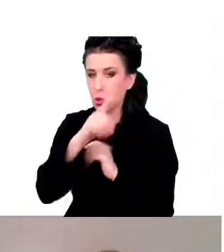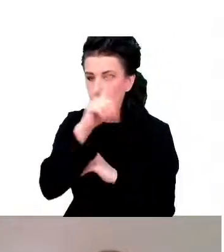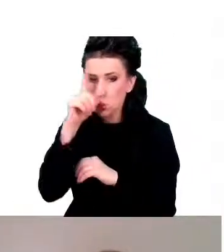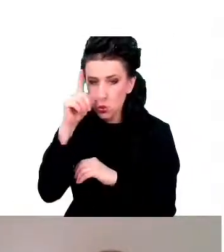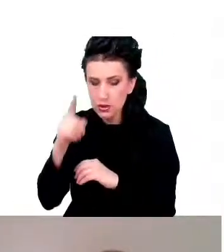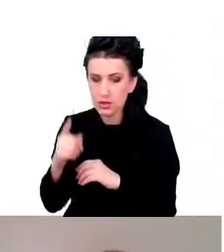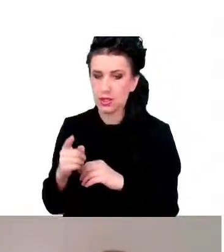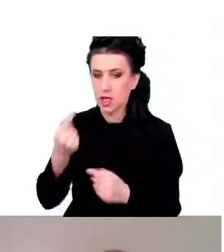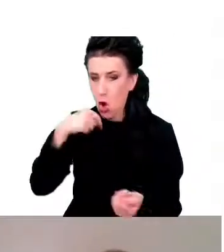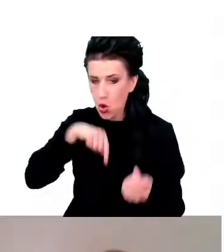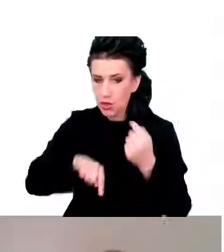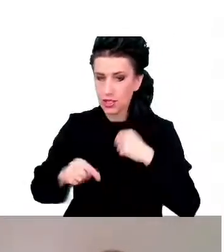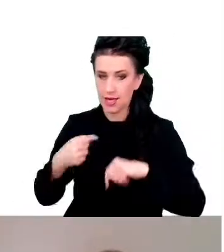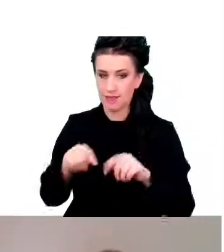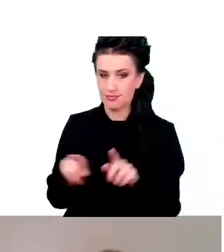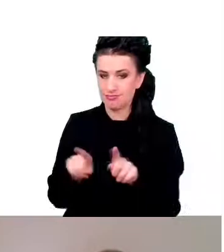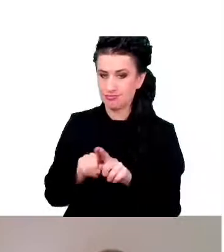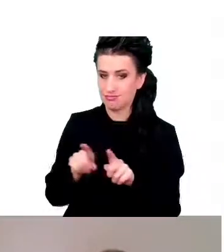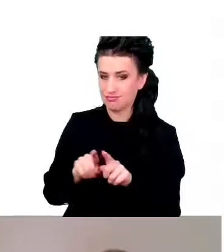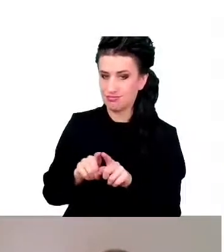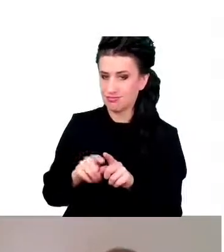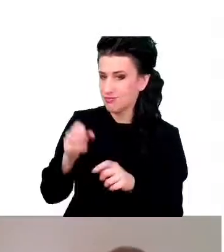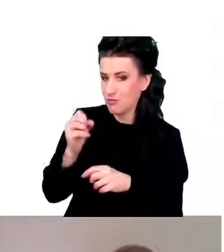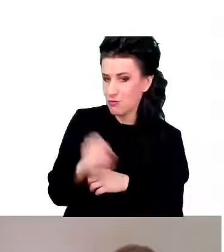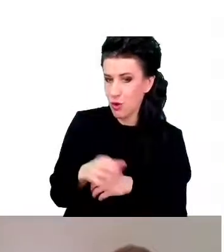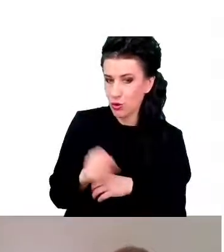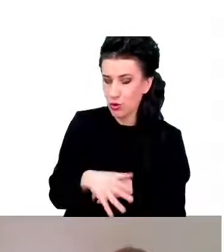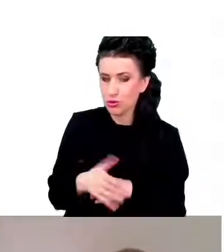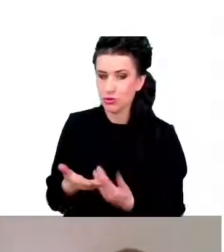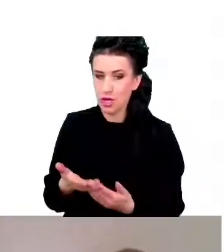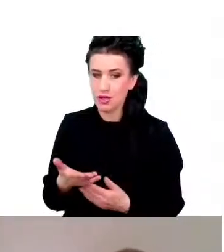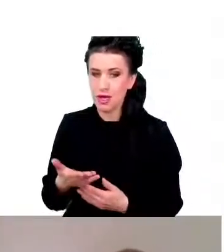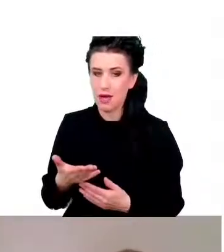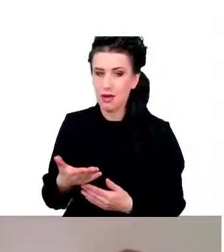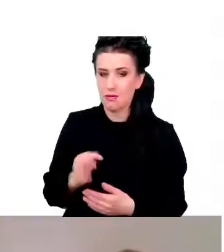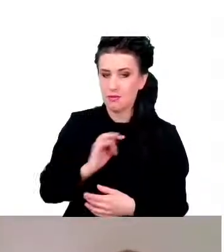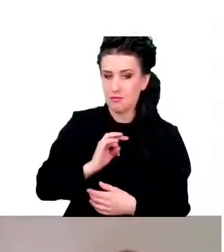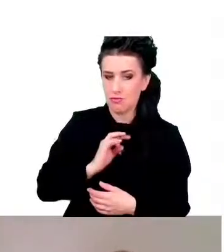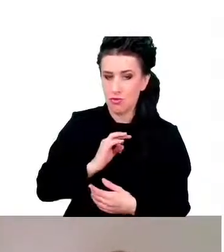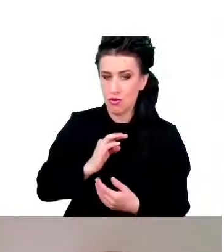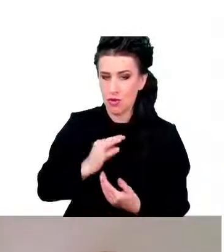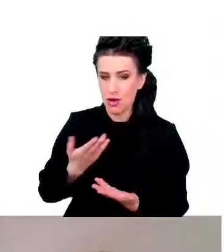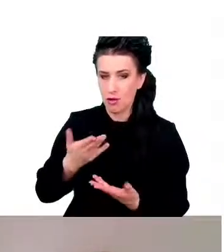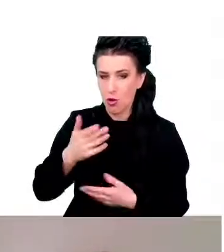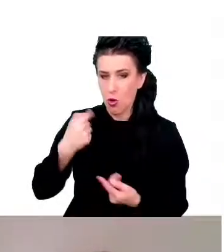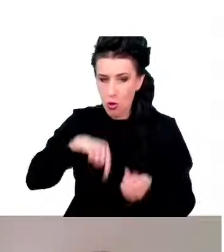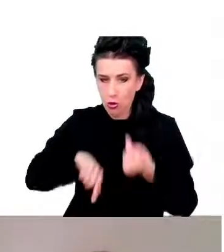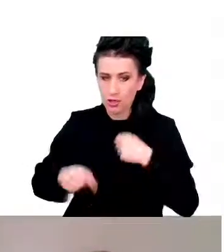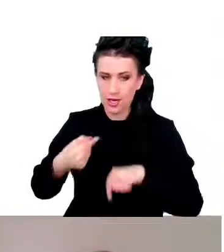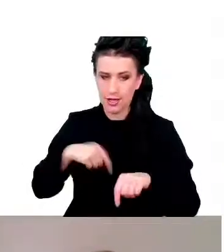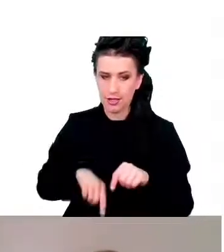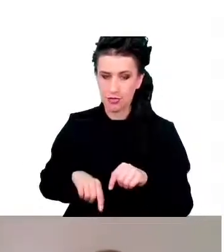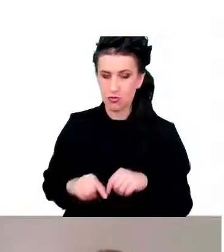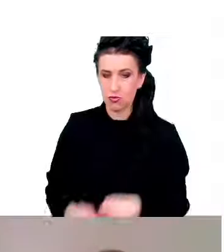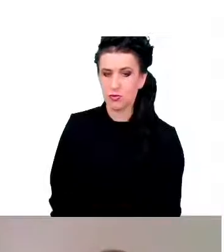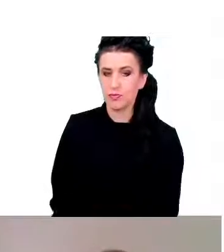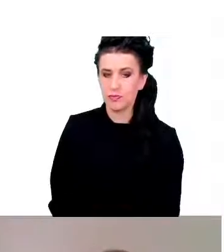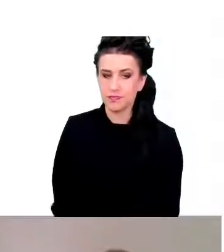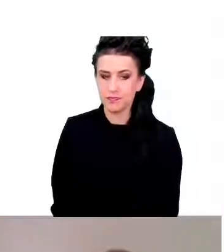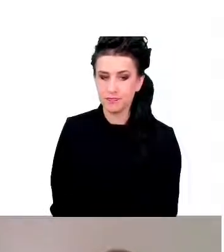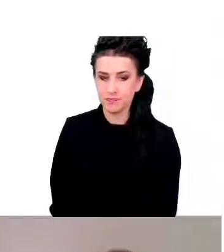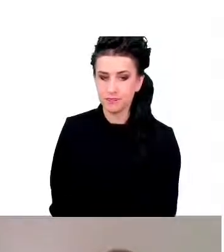po prostu dochodzi do pogorszenia się tych właściwości funkcjonalnych. I starzenie